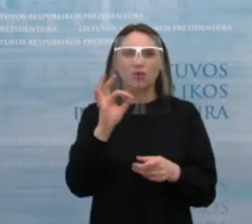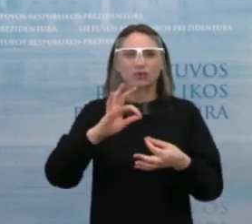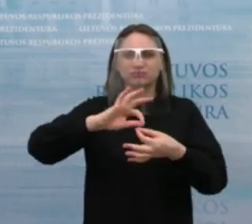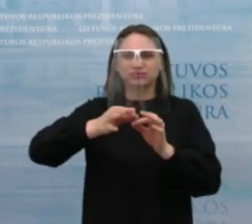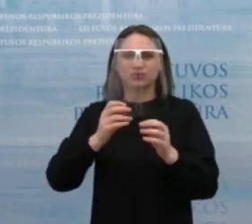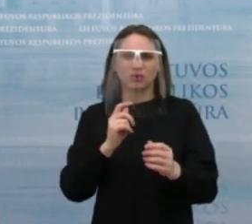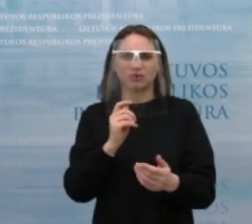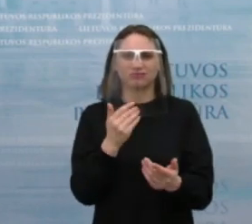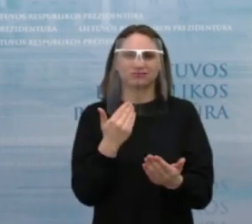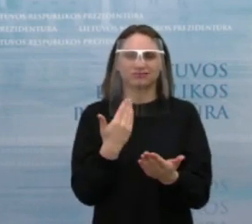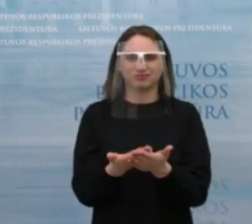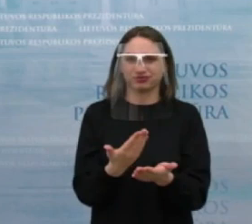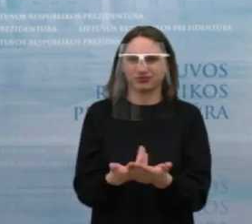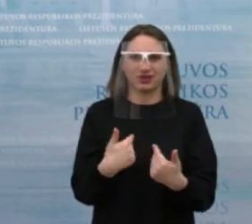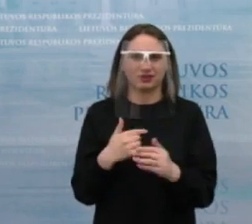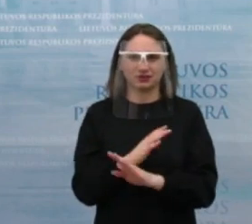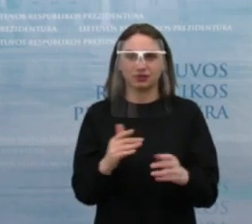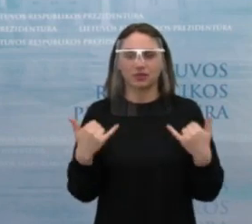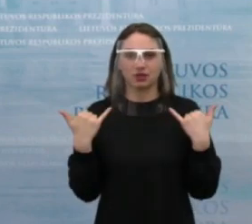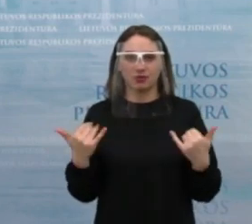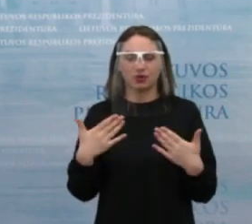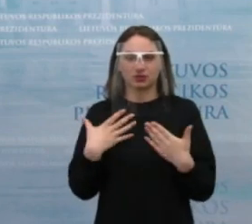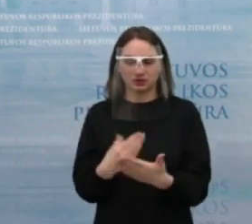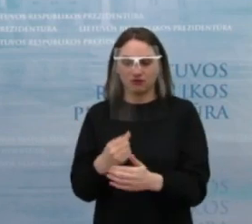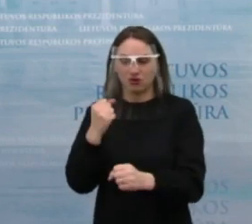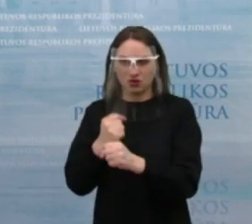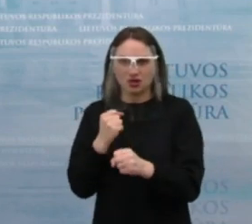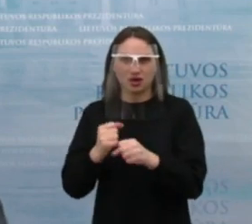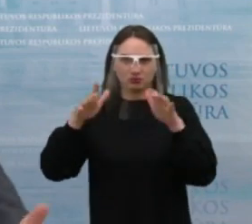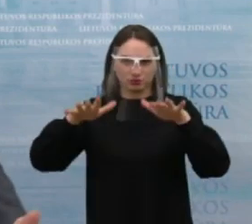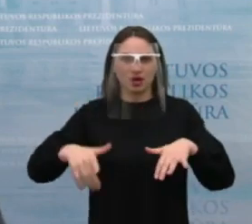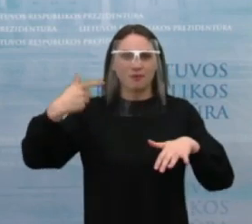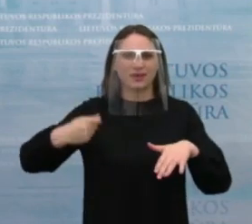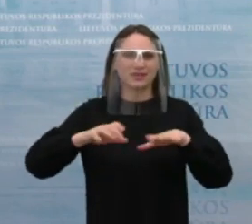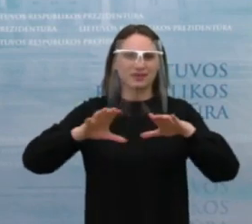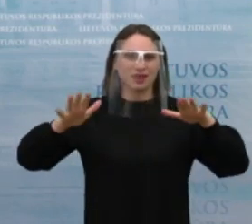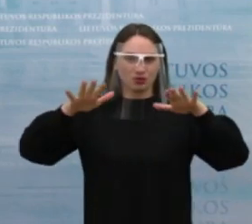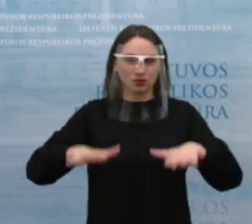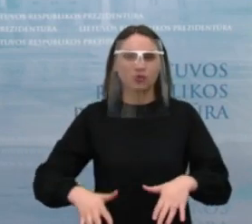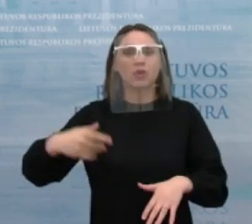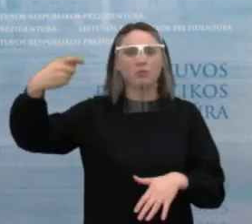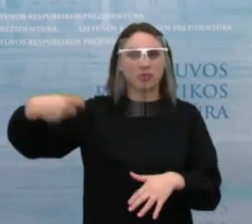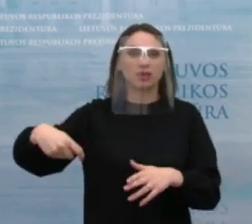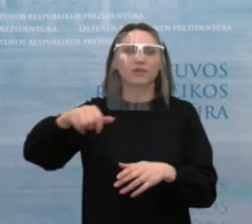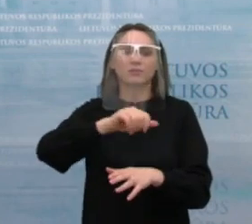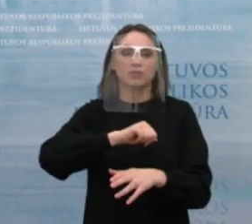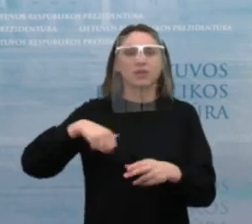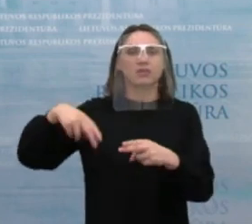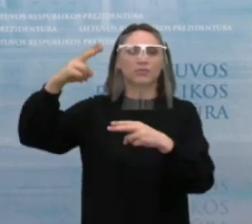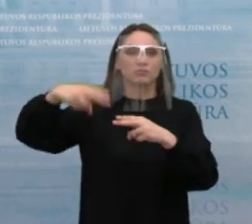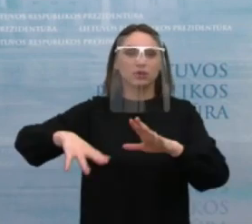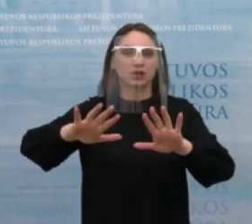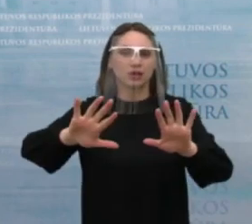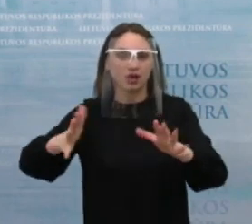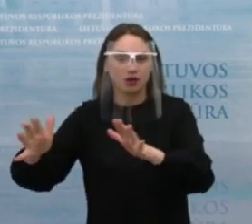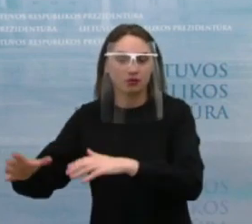komentarų. Šiuo metu koncentruojusiu į savo dabartinę veiklą prezidentūroje, o prezidentas priims sprendimą ir, be